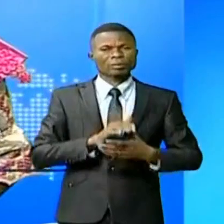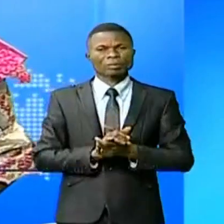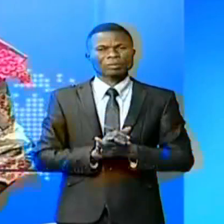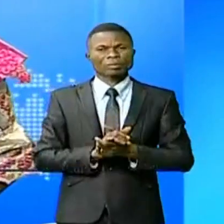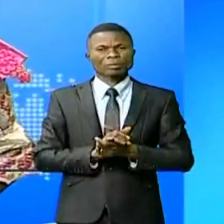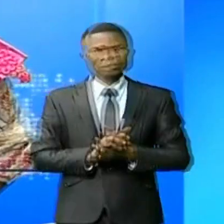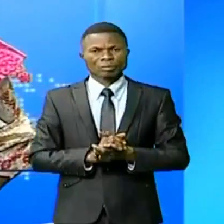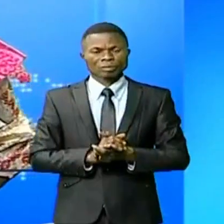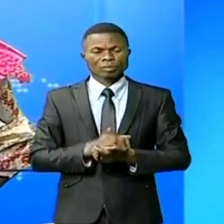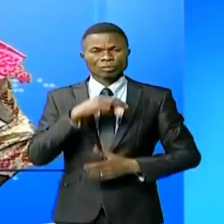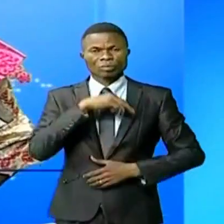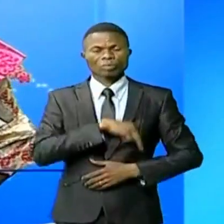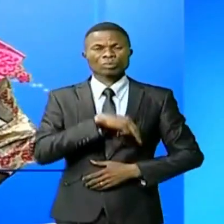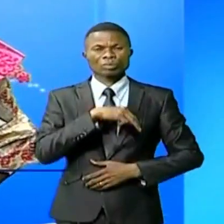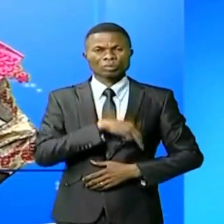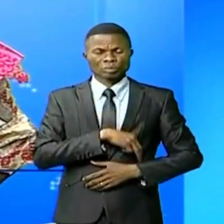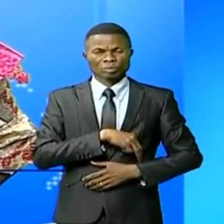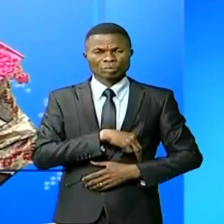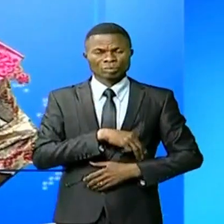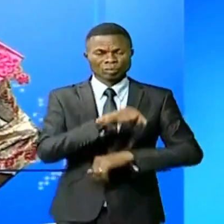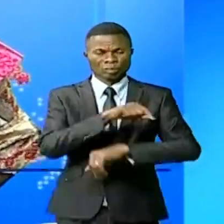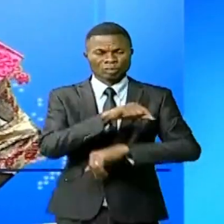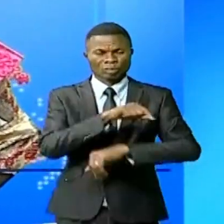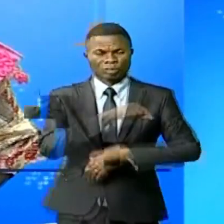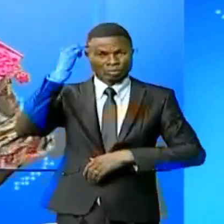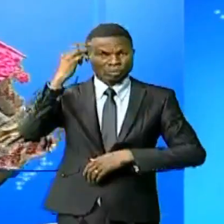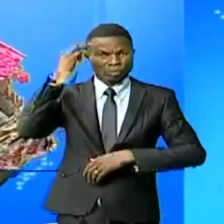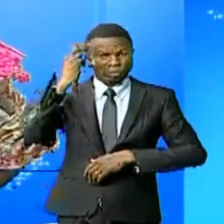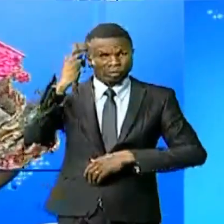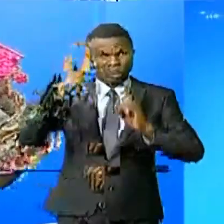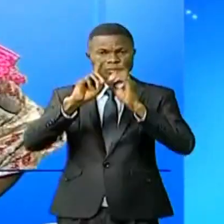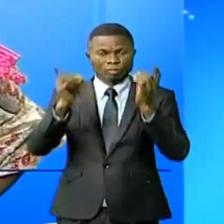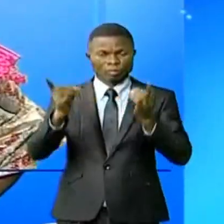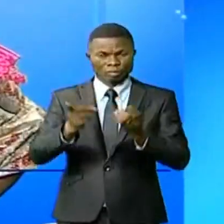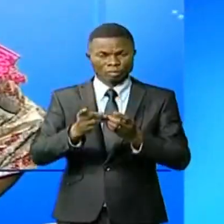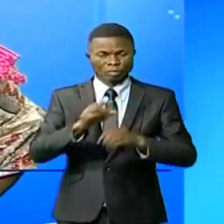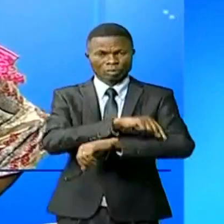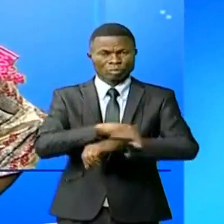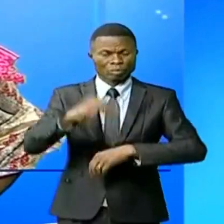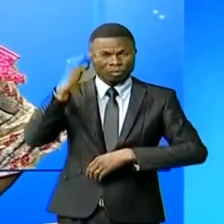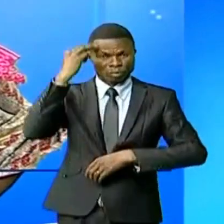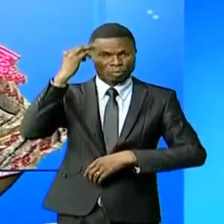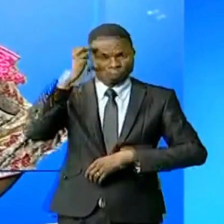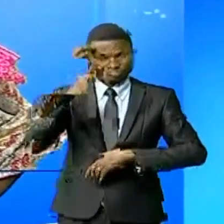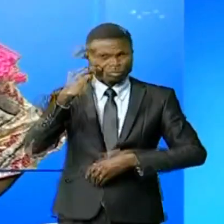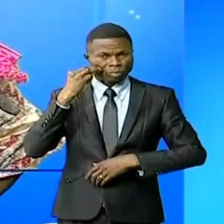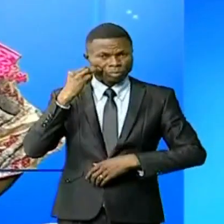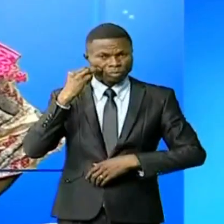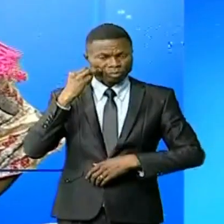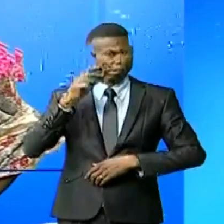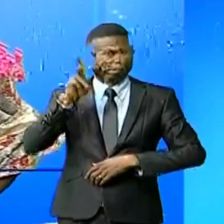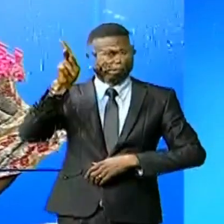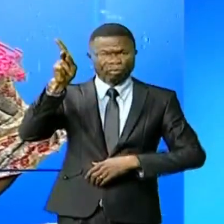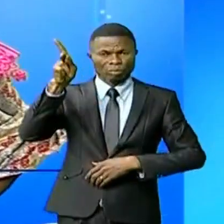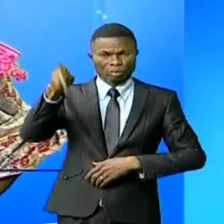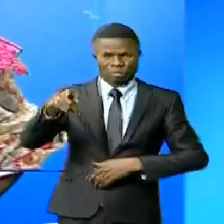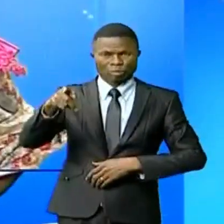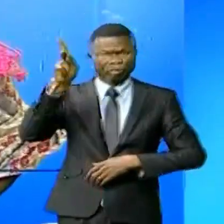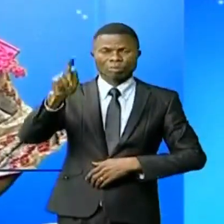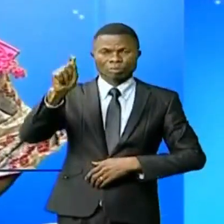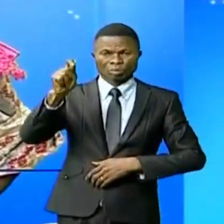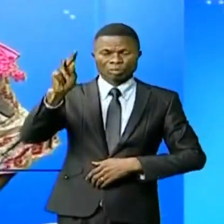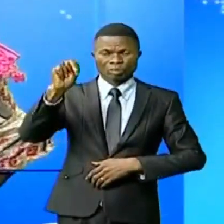Et une mission du ministère, une dégresse par an du ministère de Pétantique séjourne